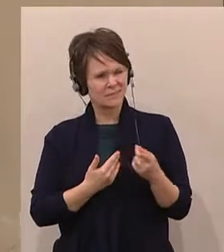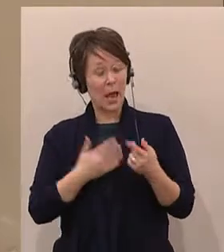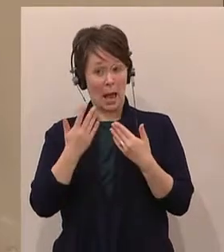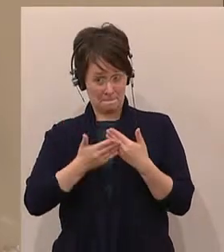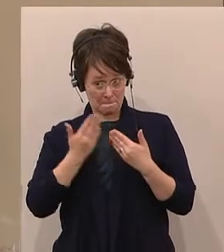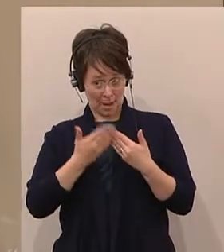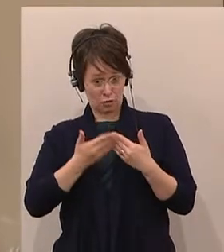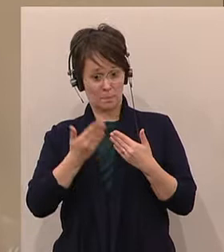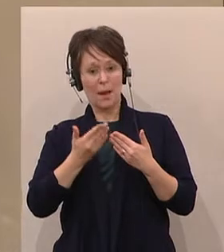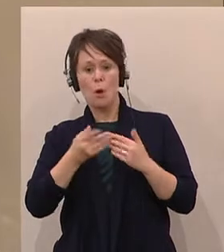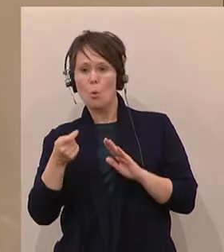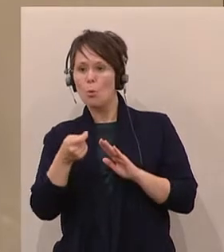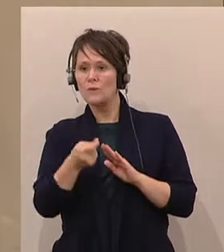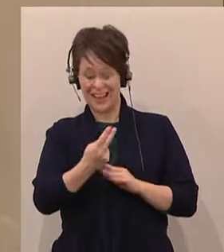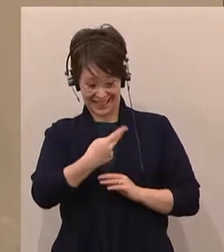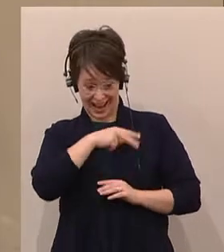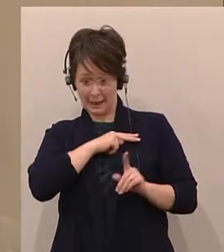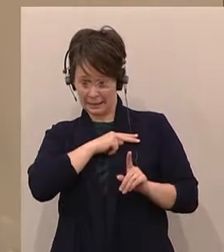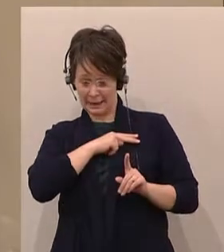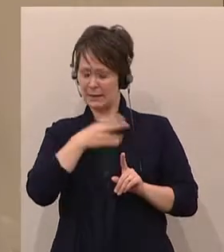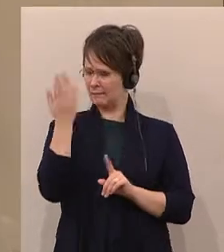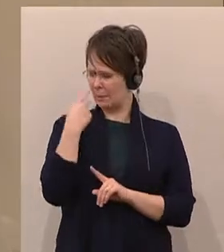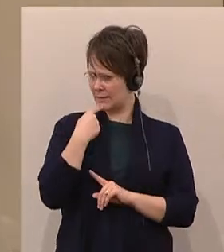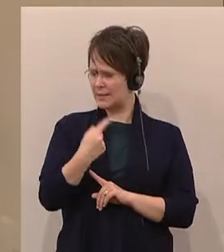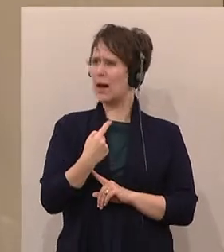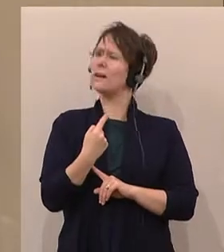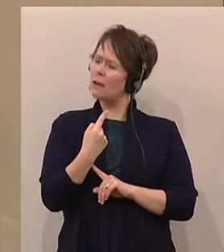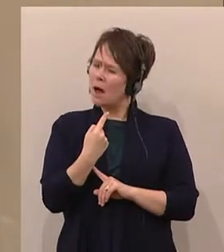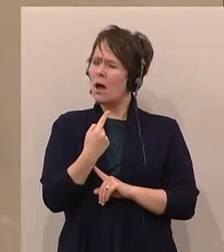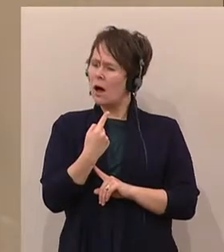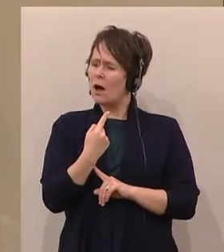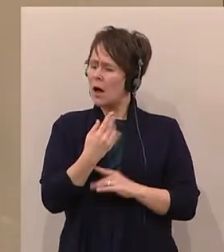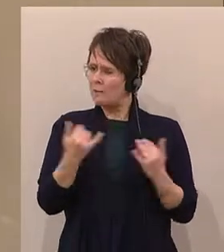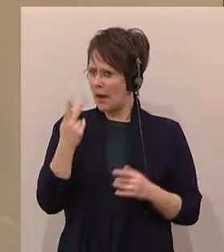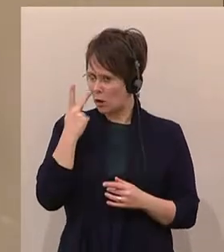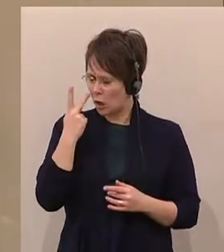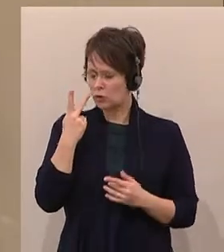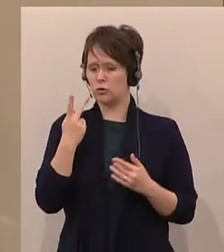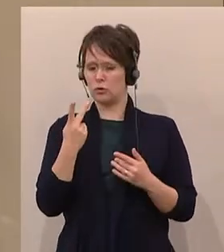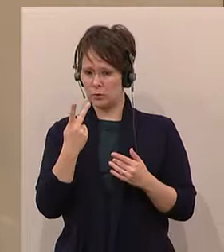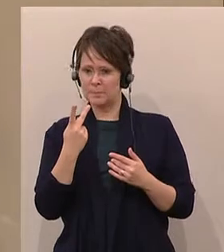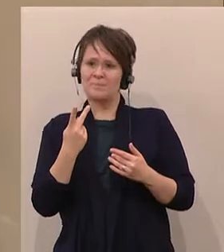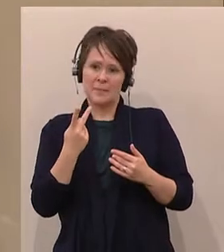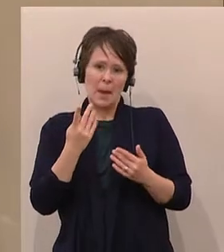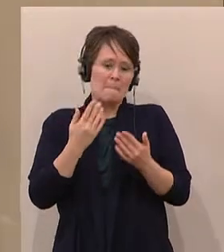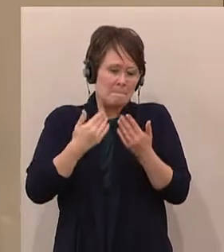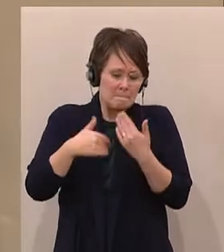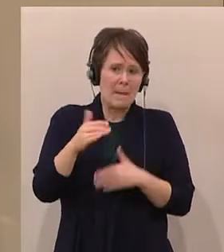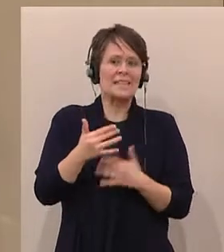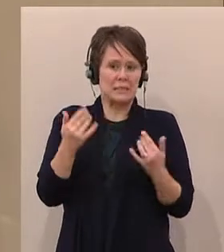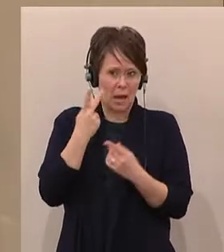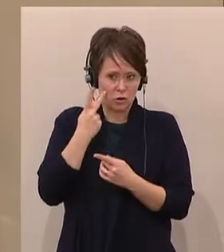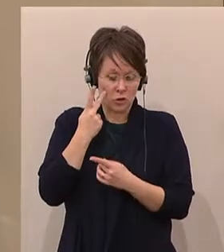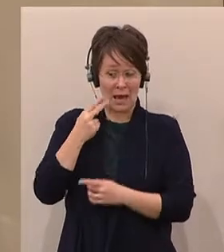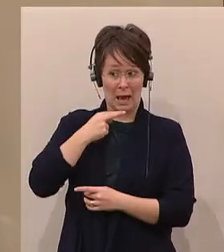jenes, wo wir gesagt haben, es ist ja so, dass wenn, und meistens sind es leider die Väter, die